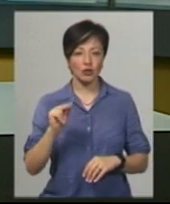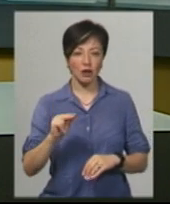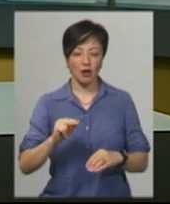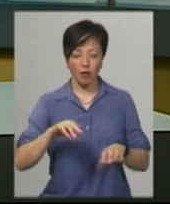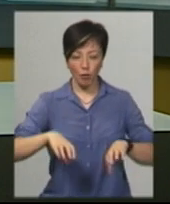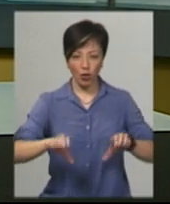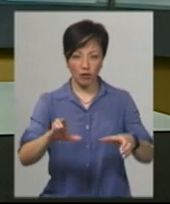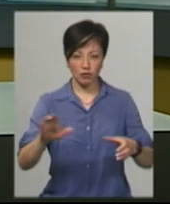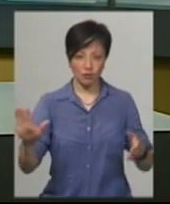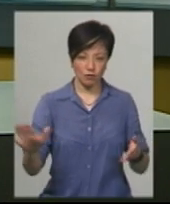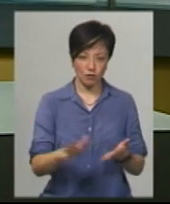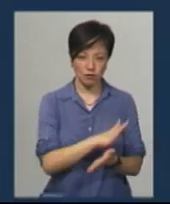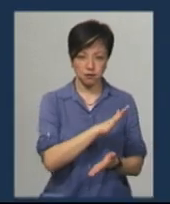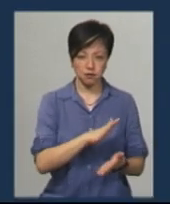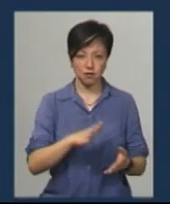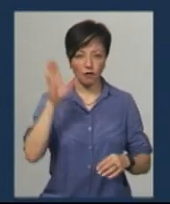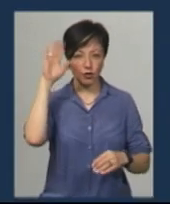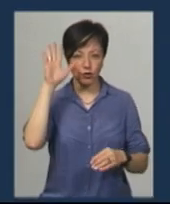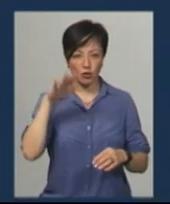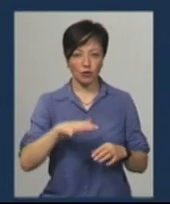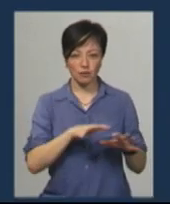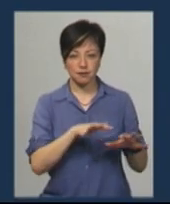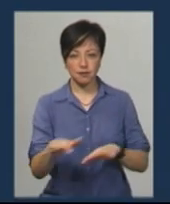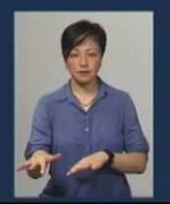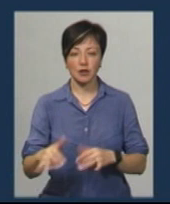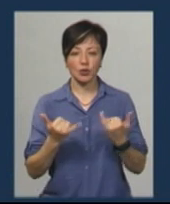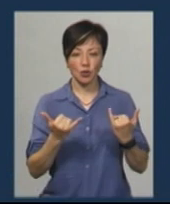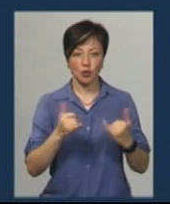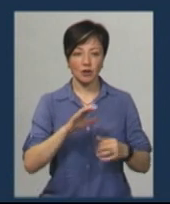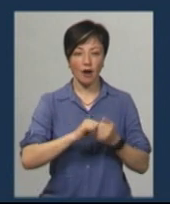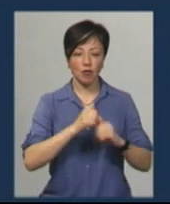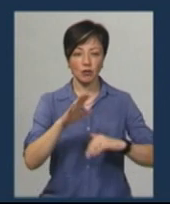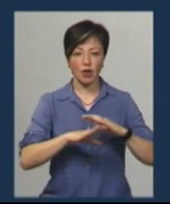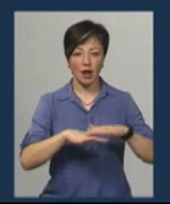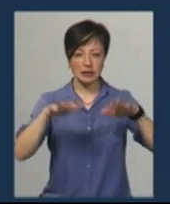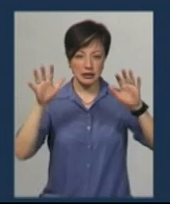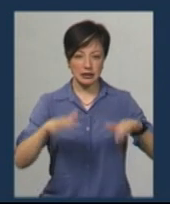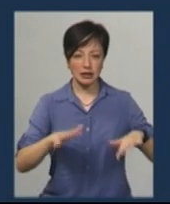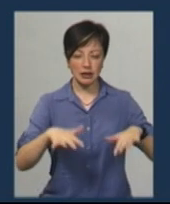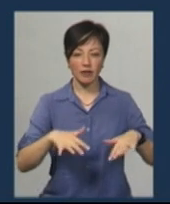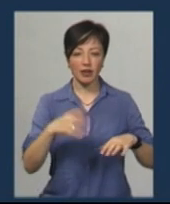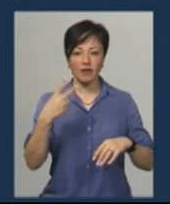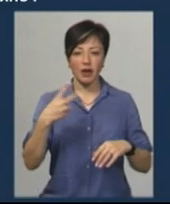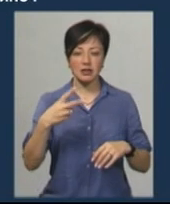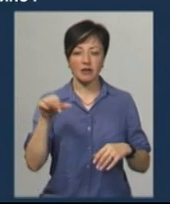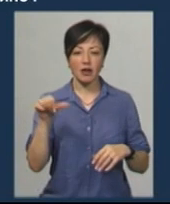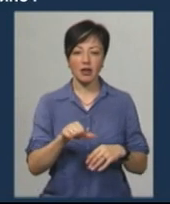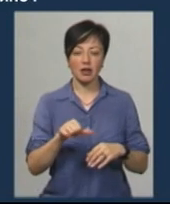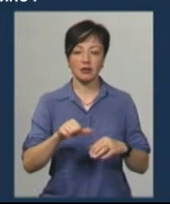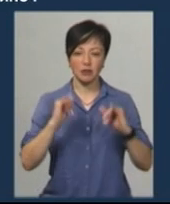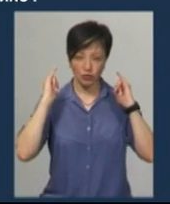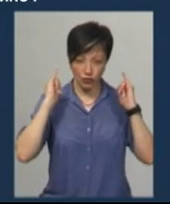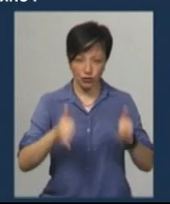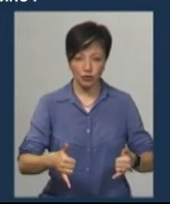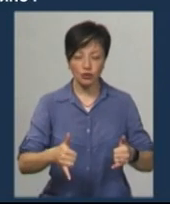бруківку. В Кам'янці-Подільському сьогодні була злива. За 20 хвилин випала півмісячна норма